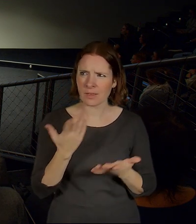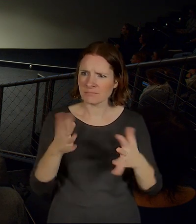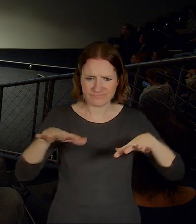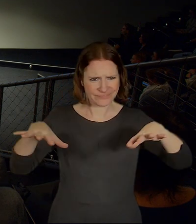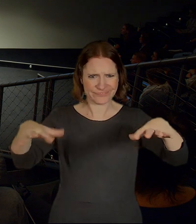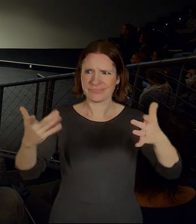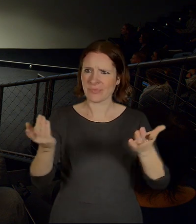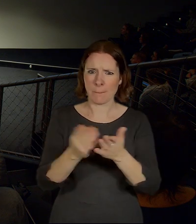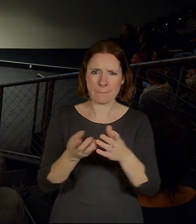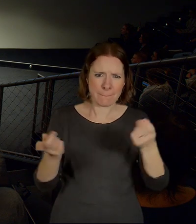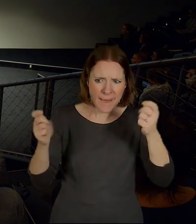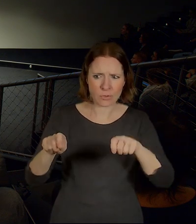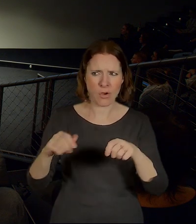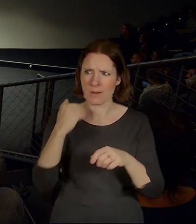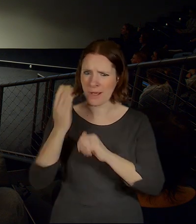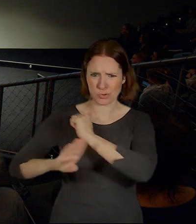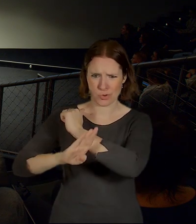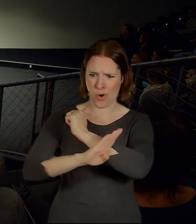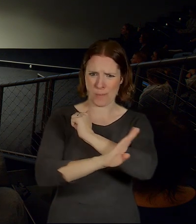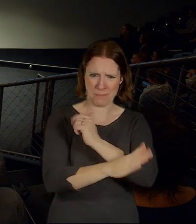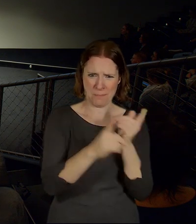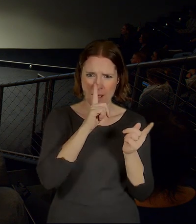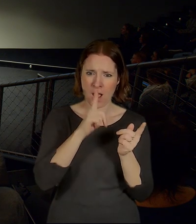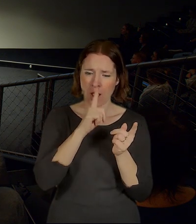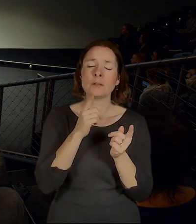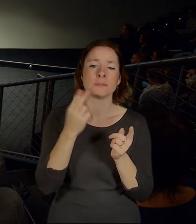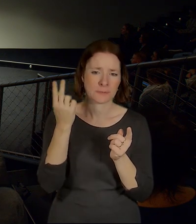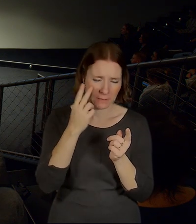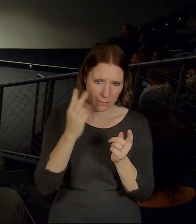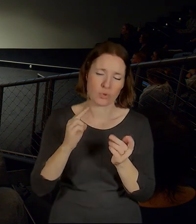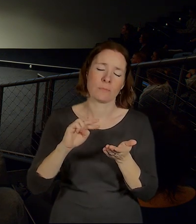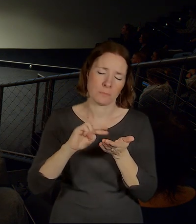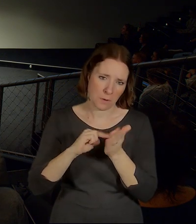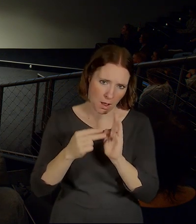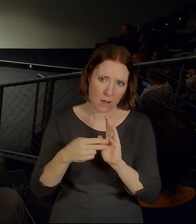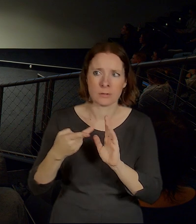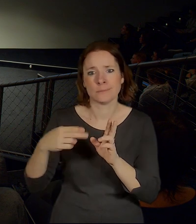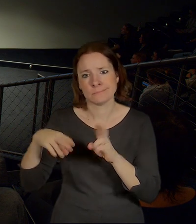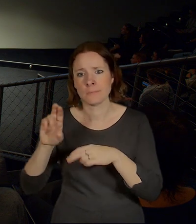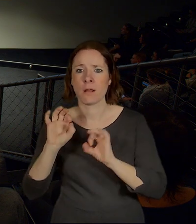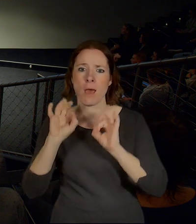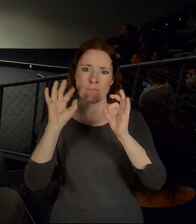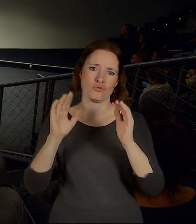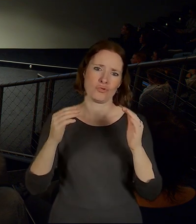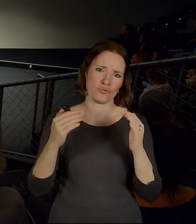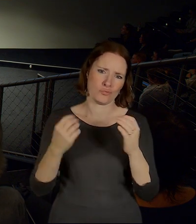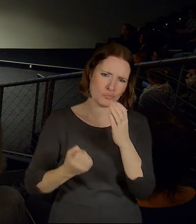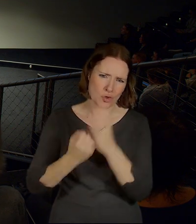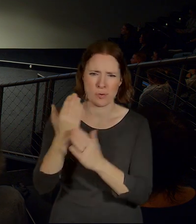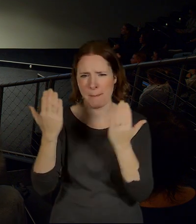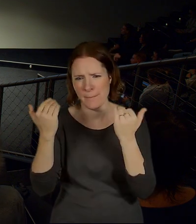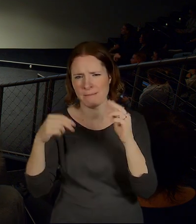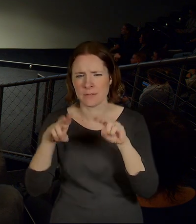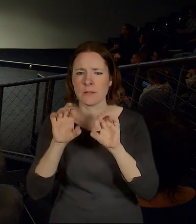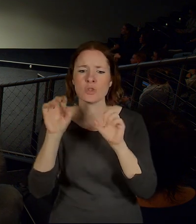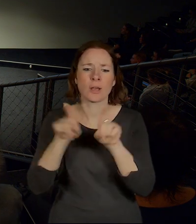předpokládáme, že v nějaké vzdálenější budoucnosti by tam ten rozvoj být mohl. Stejně tak jako ty parkoviště by potom mohly být nějakým způsobem